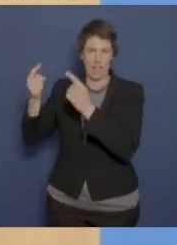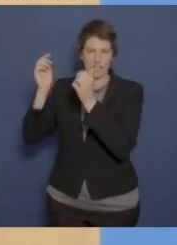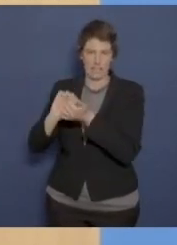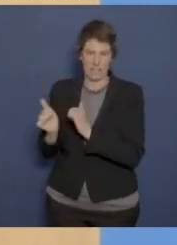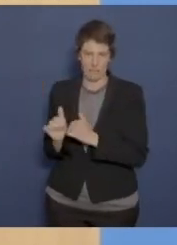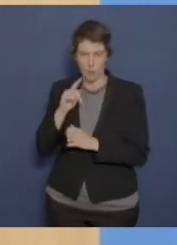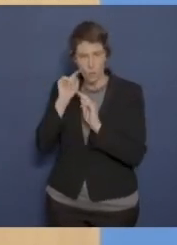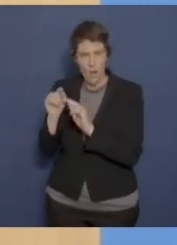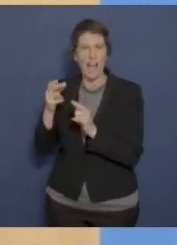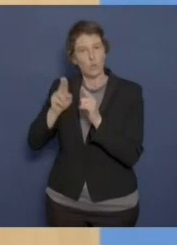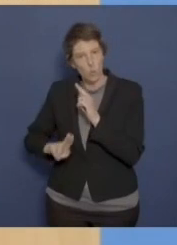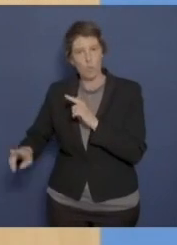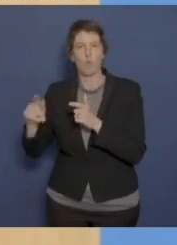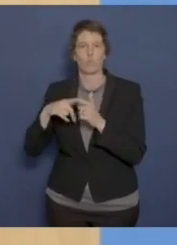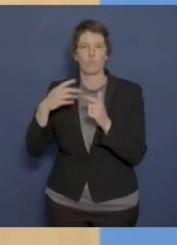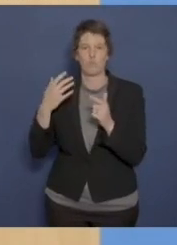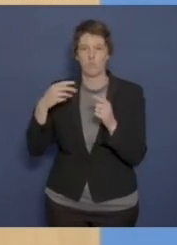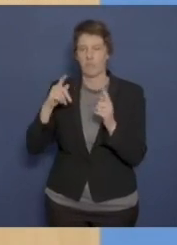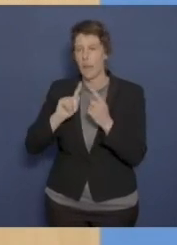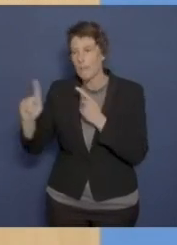zurückzuführen. sind U-Boote, Patrouillenboote.